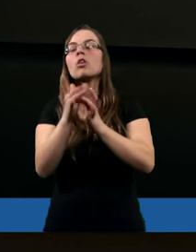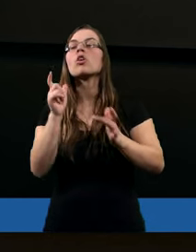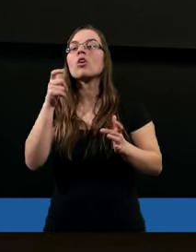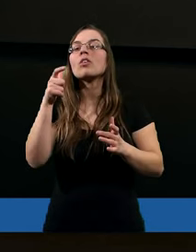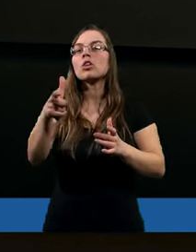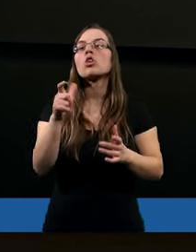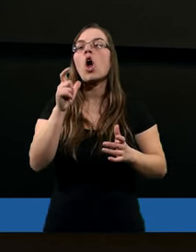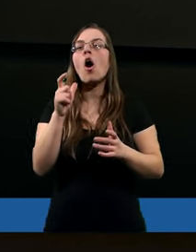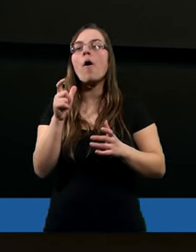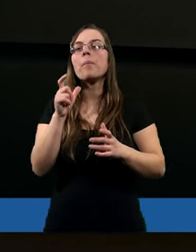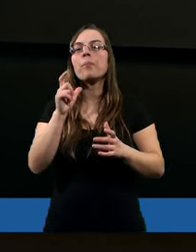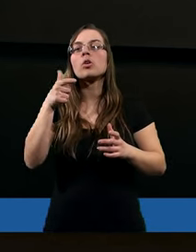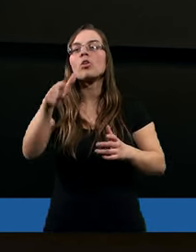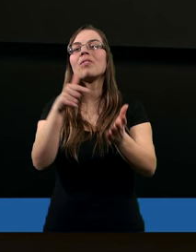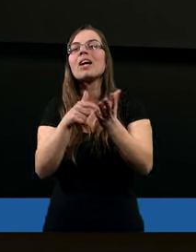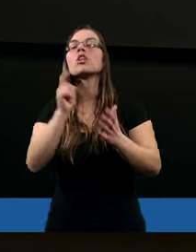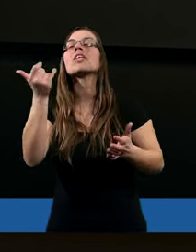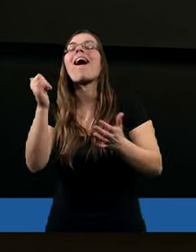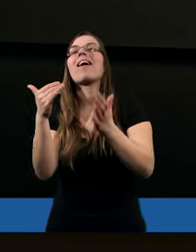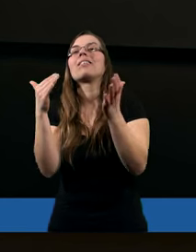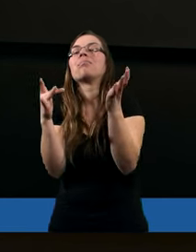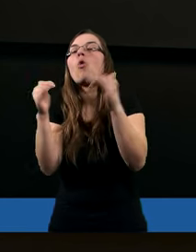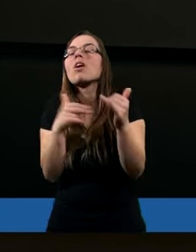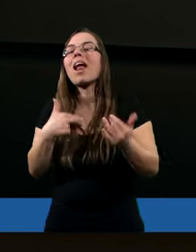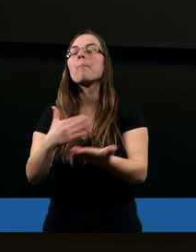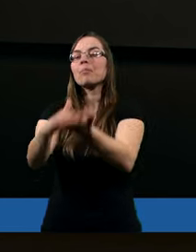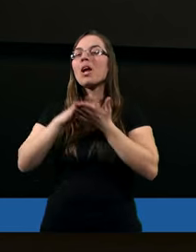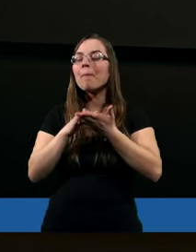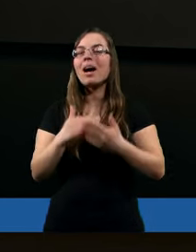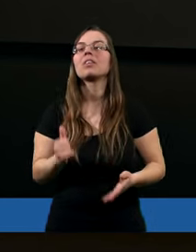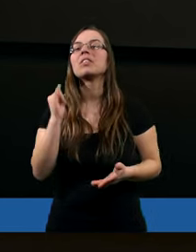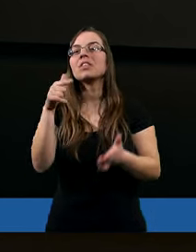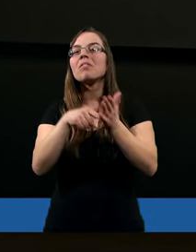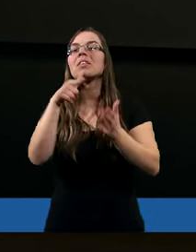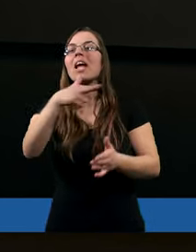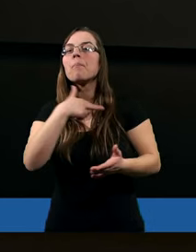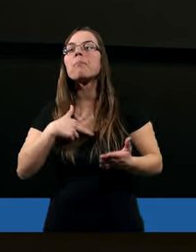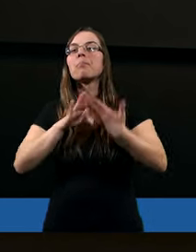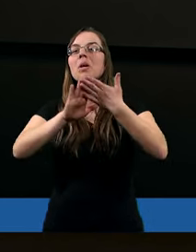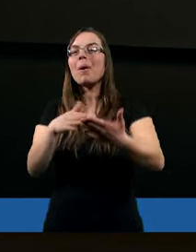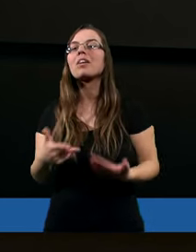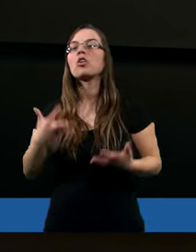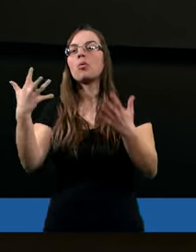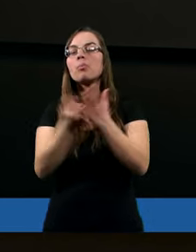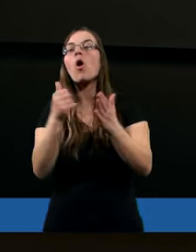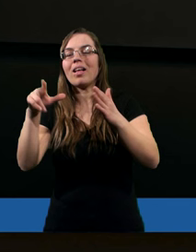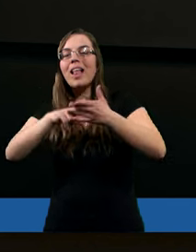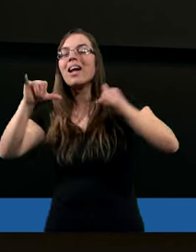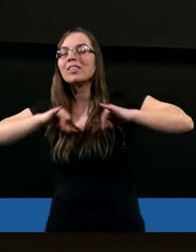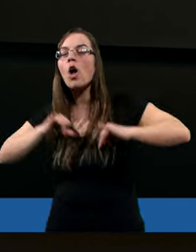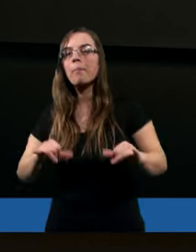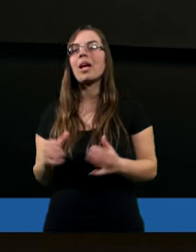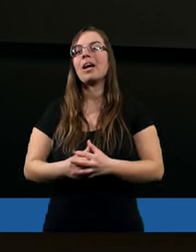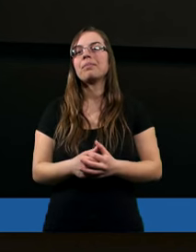co mamy przedstawić Chrystusowi? Co Chrystus ma nam przebaczyć? I w wyniku przebaczenia wiąże nas z sobą,